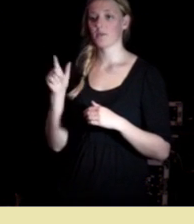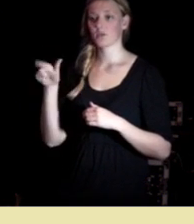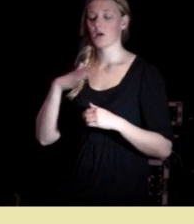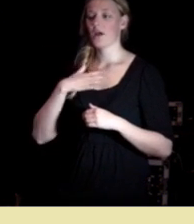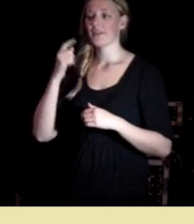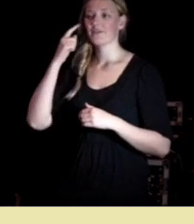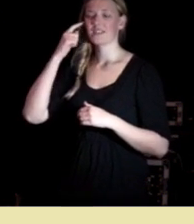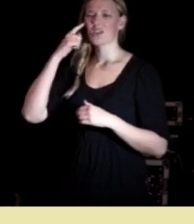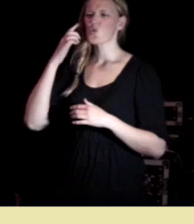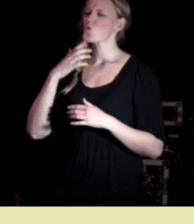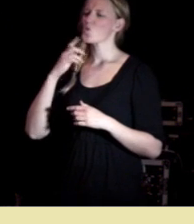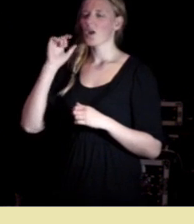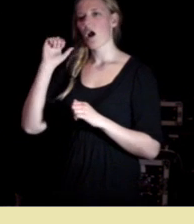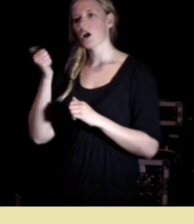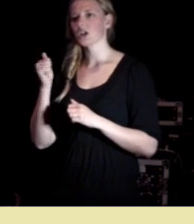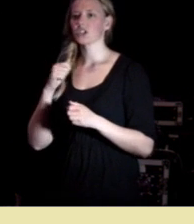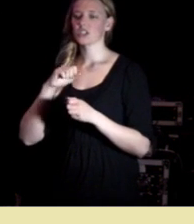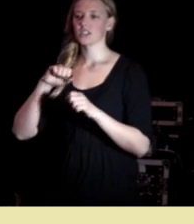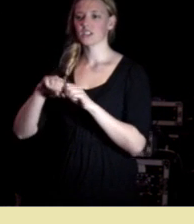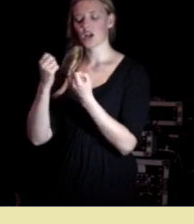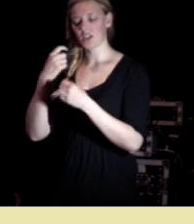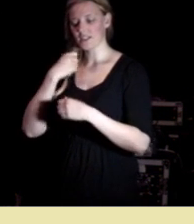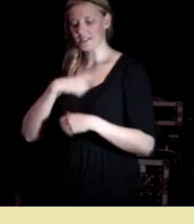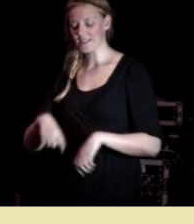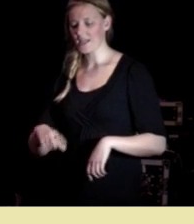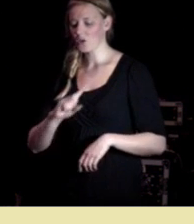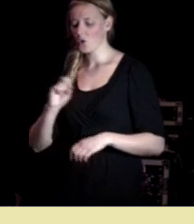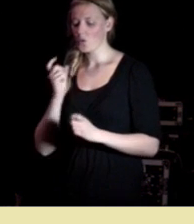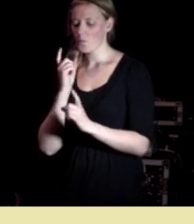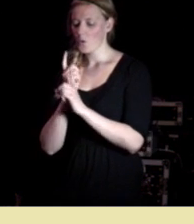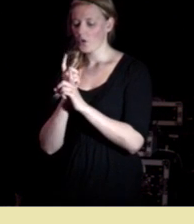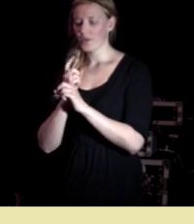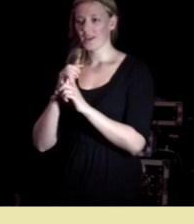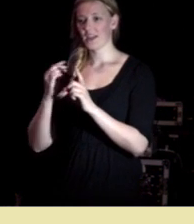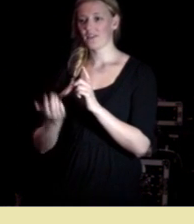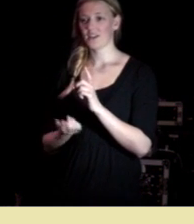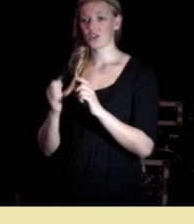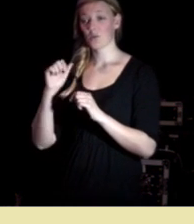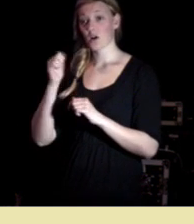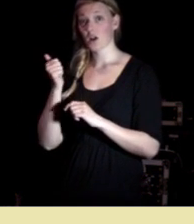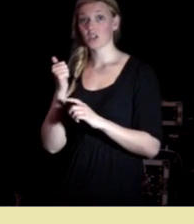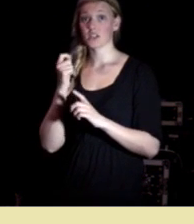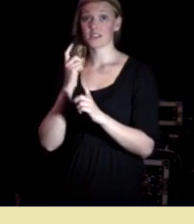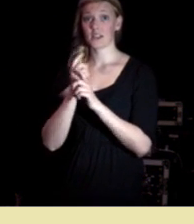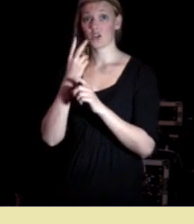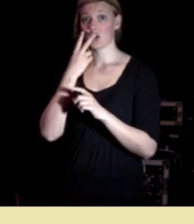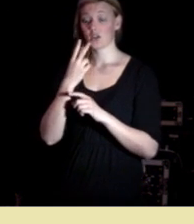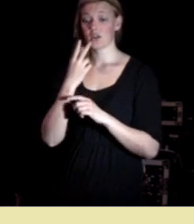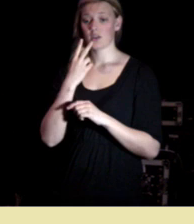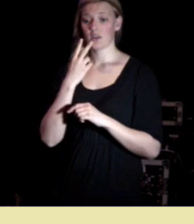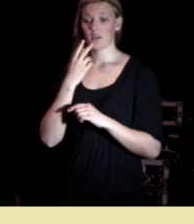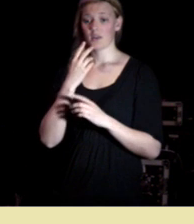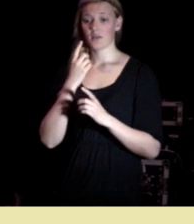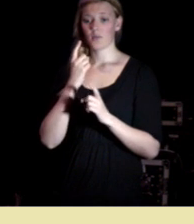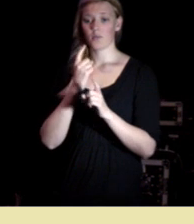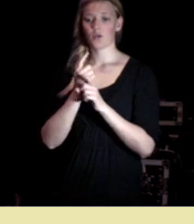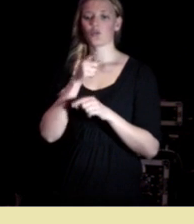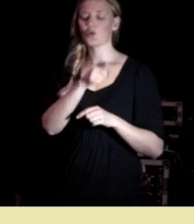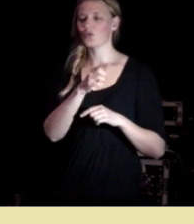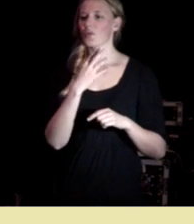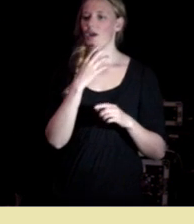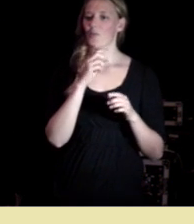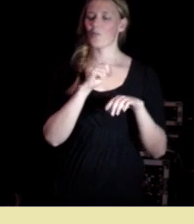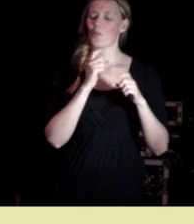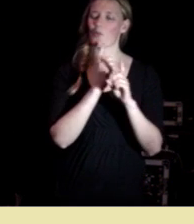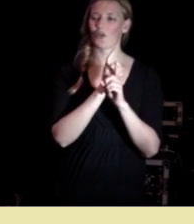at hun kanskje skader seg selv når jeg møter en kvinne som kanskje ligner den 0-4-57-åren så tenker ikke hun